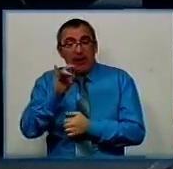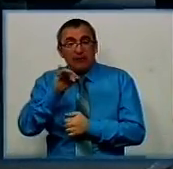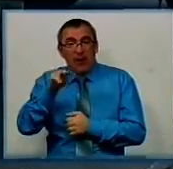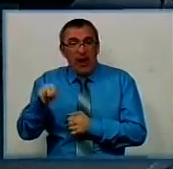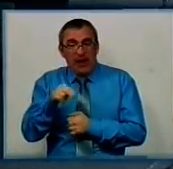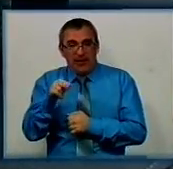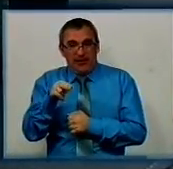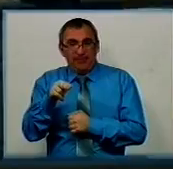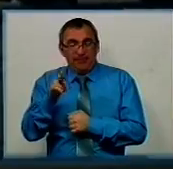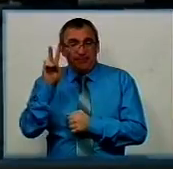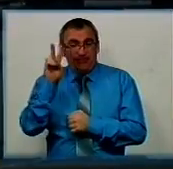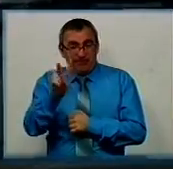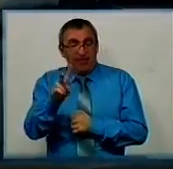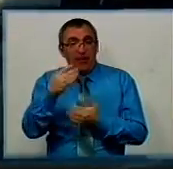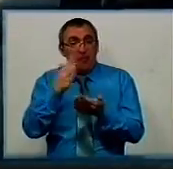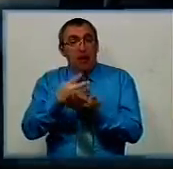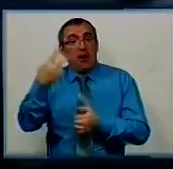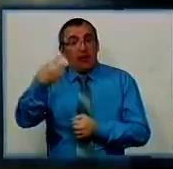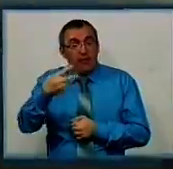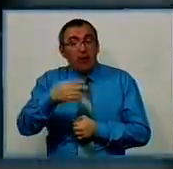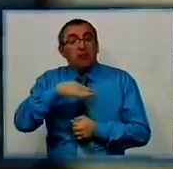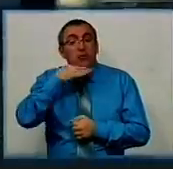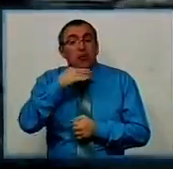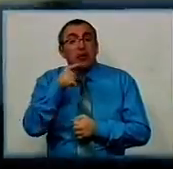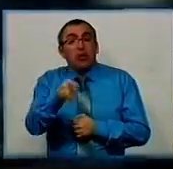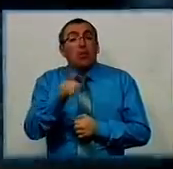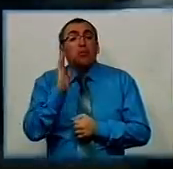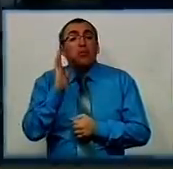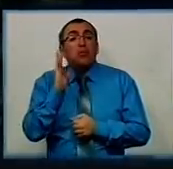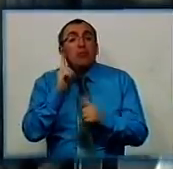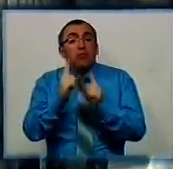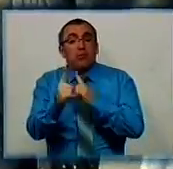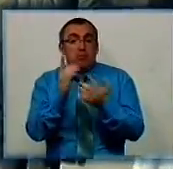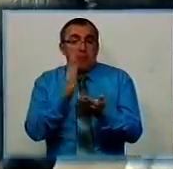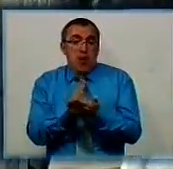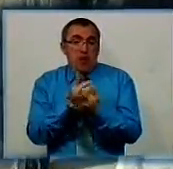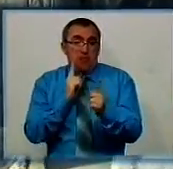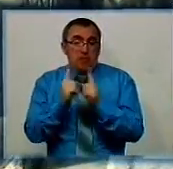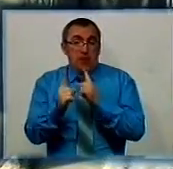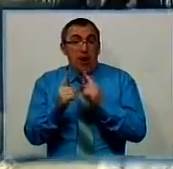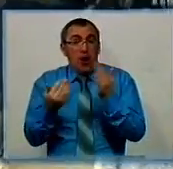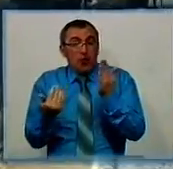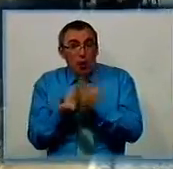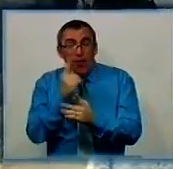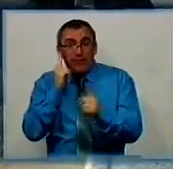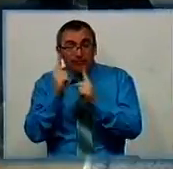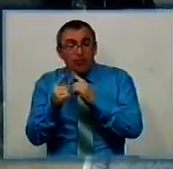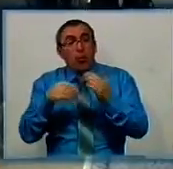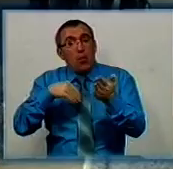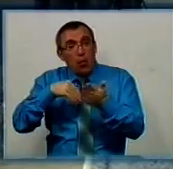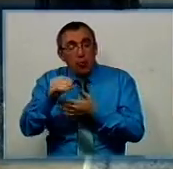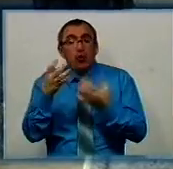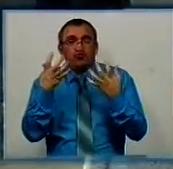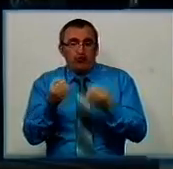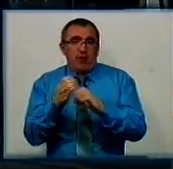транспортна компанія має 20 тролейбусів, їх вистачає для того, щоб їздити наявними маршрутами для запуску нових, необхідно закупити іще